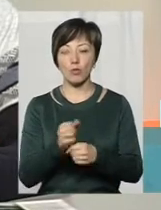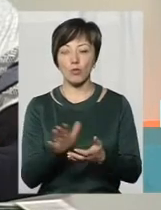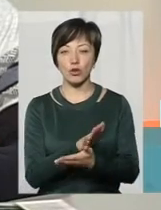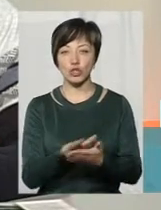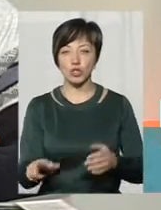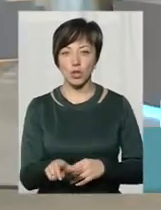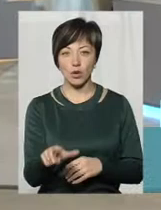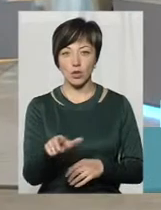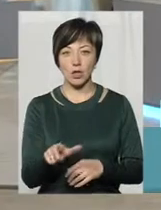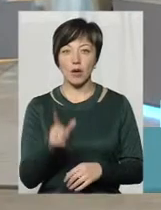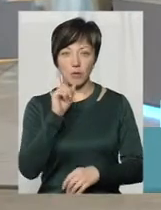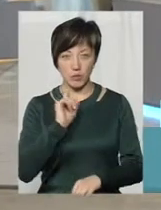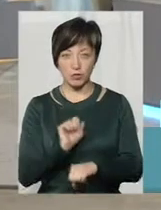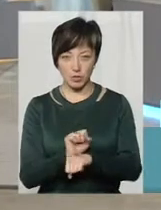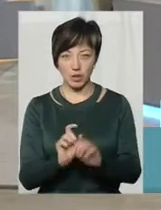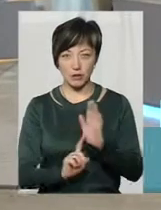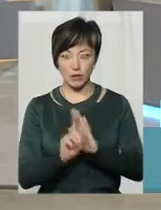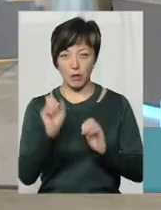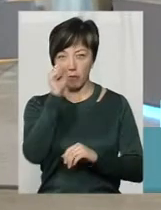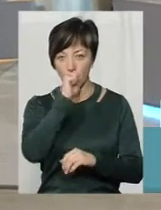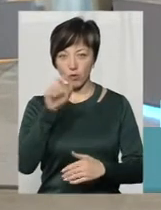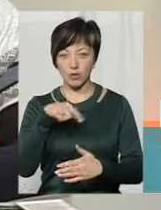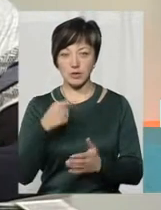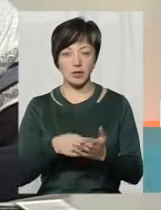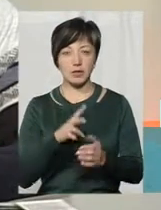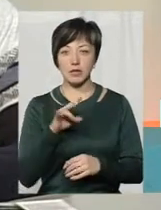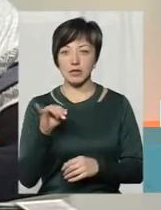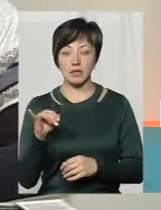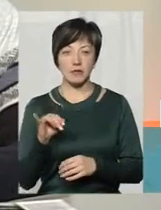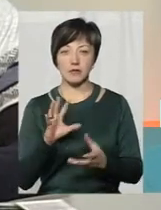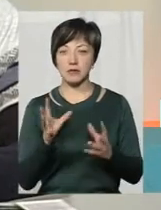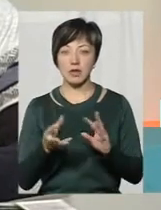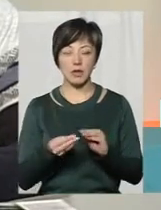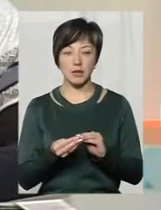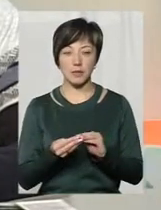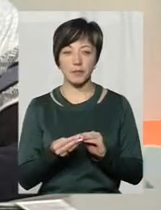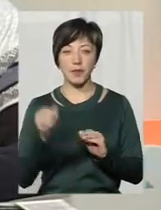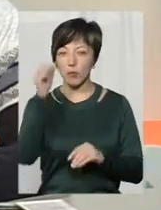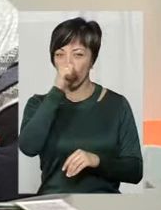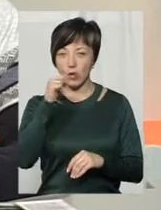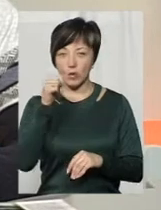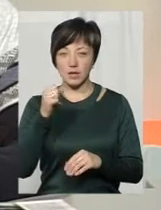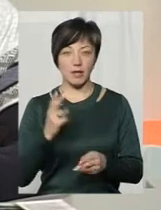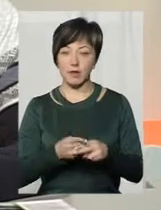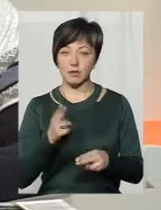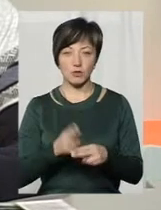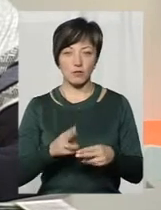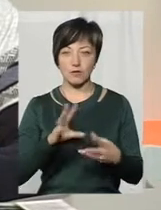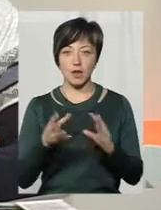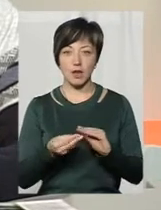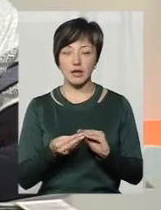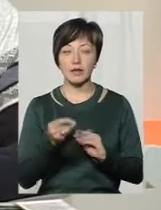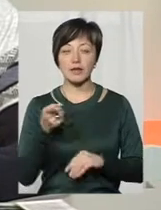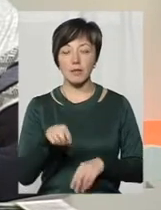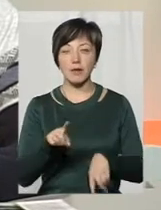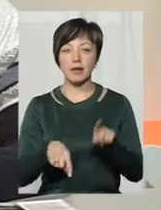русла. Але вони призупинються з настанням морозів? Ні. Вони взагалі, морози нам не мішають. Взагалі там